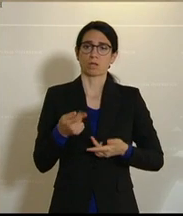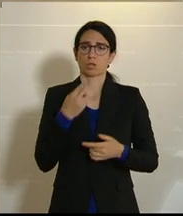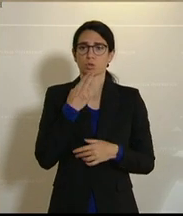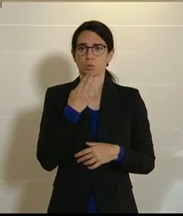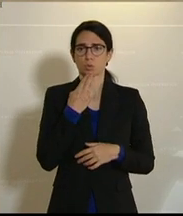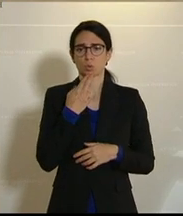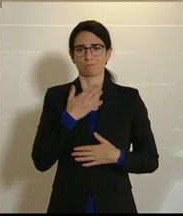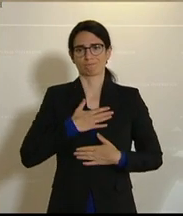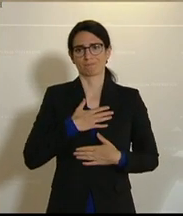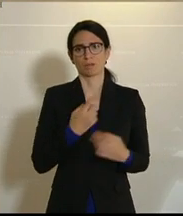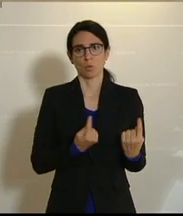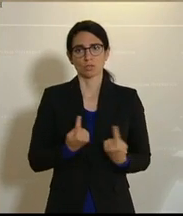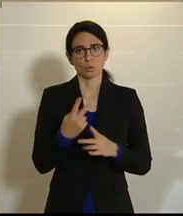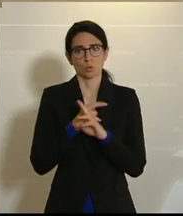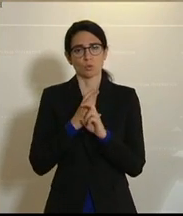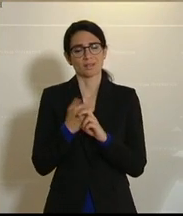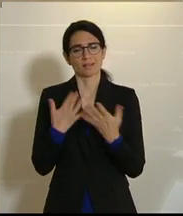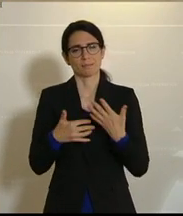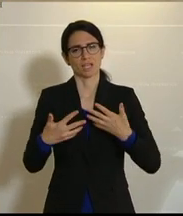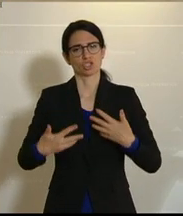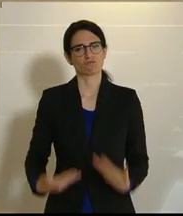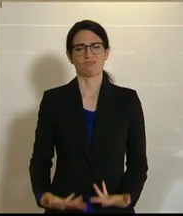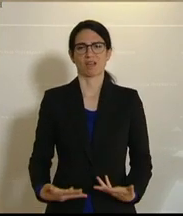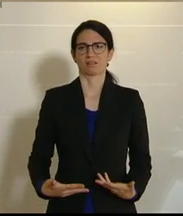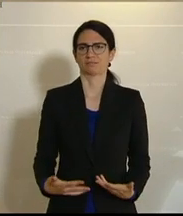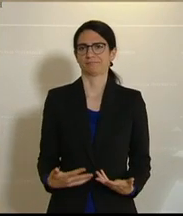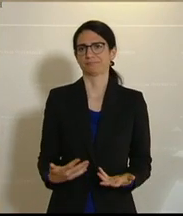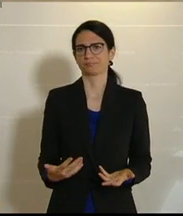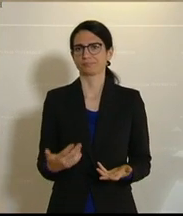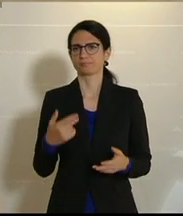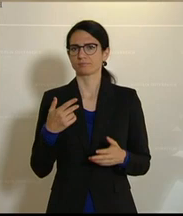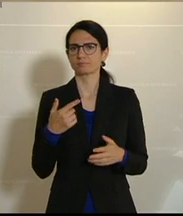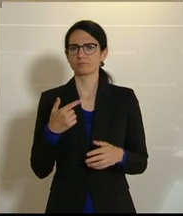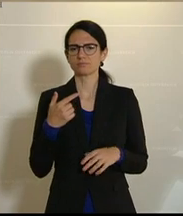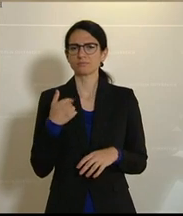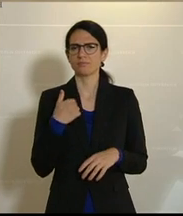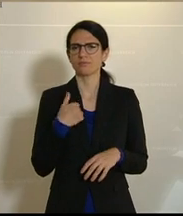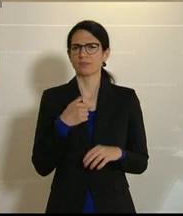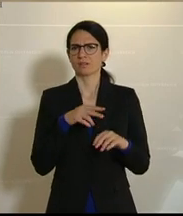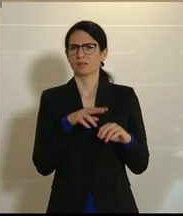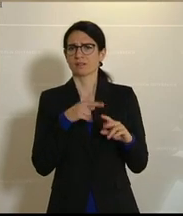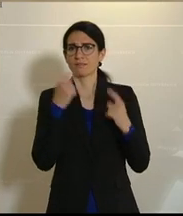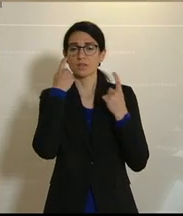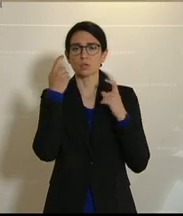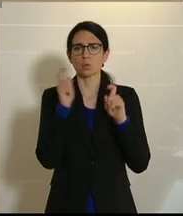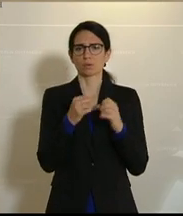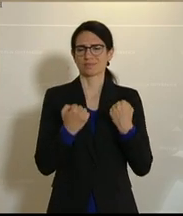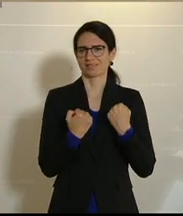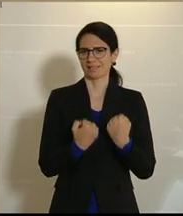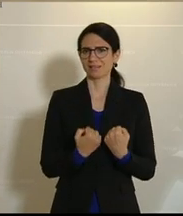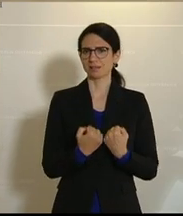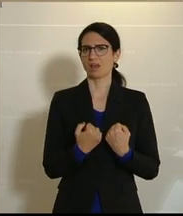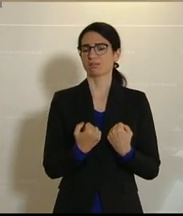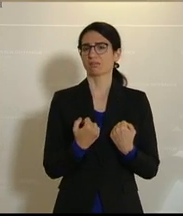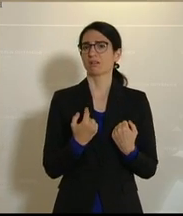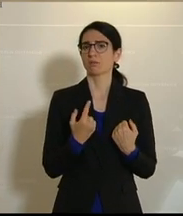durchaus geschwächt. Und wenn Sie sagen, wir sprechen hier von Versorgungssicherheit, dann erinnere ich daran,